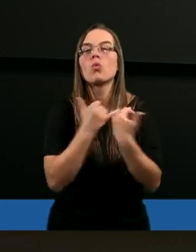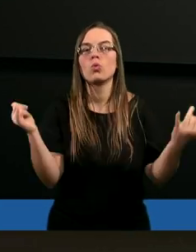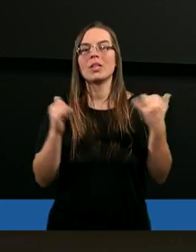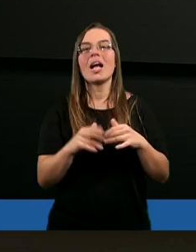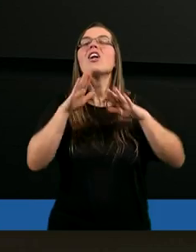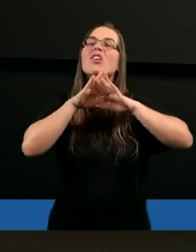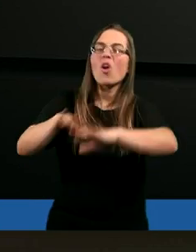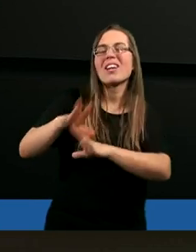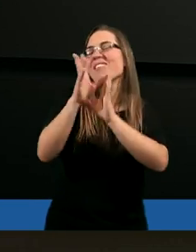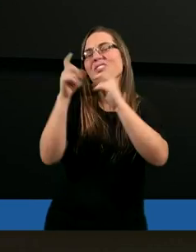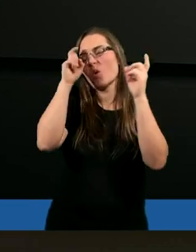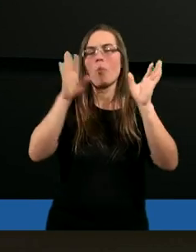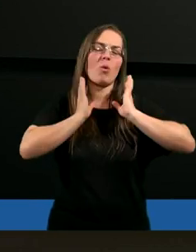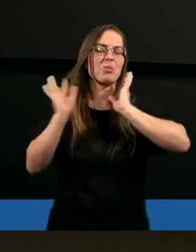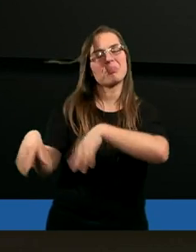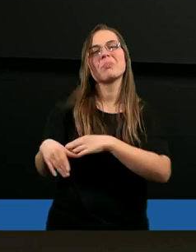Zostawmy je.